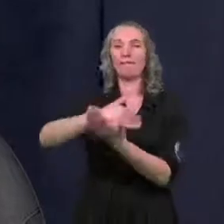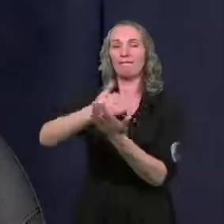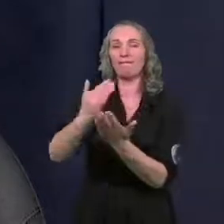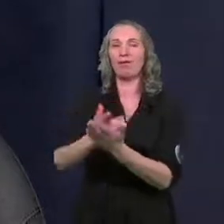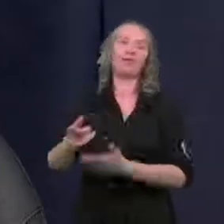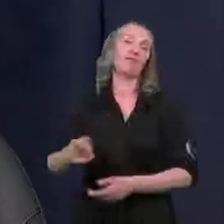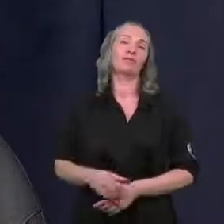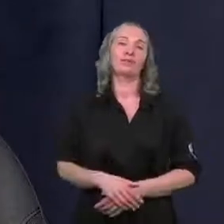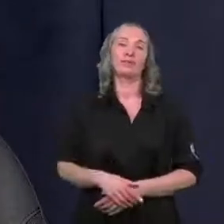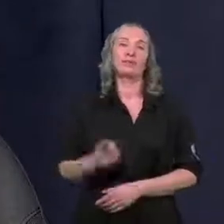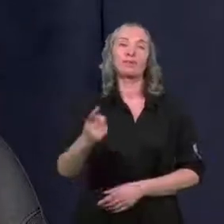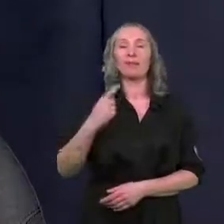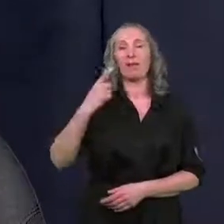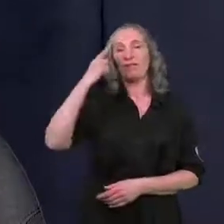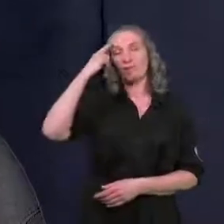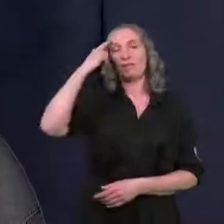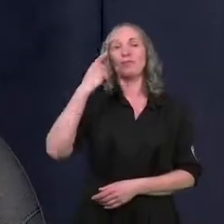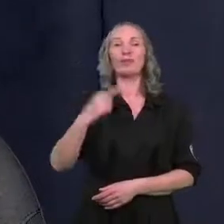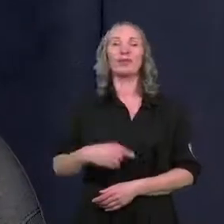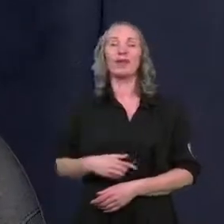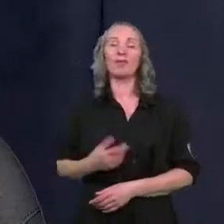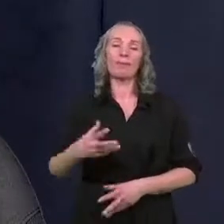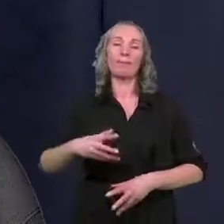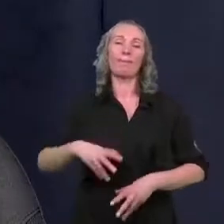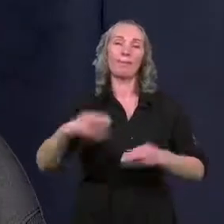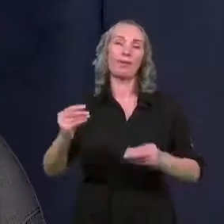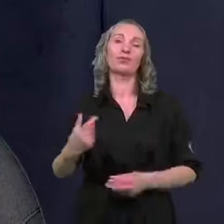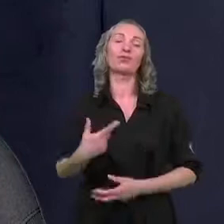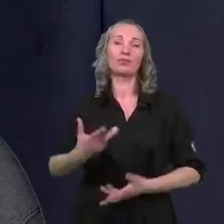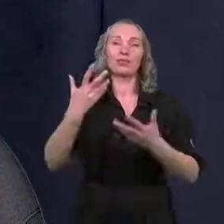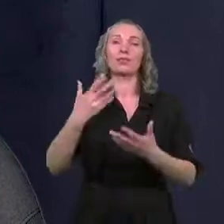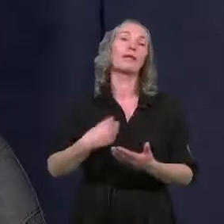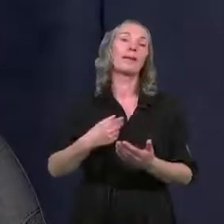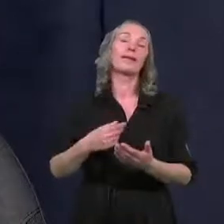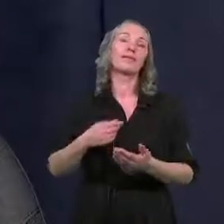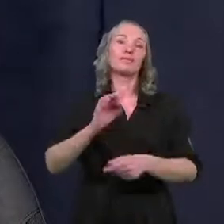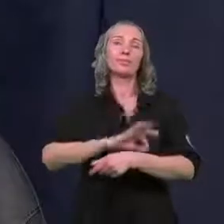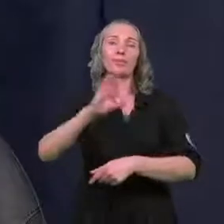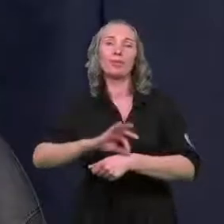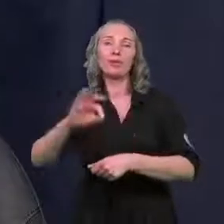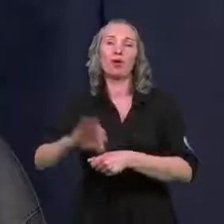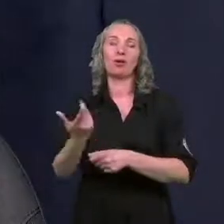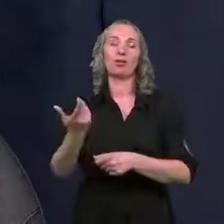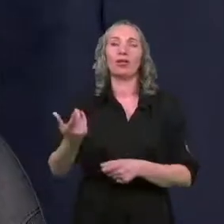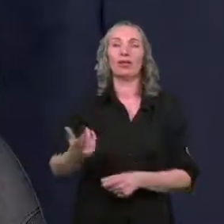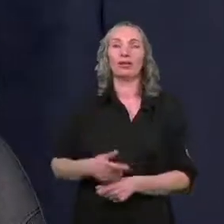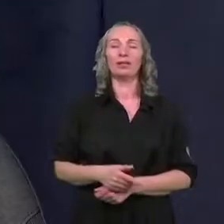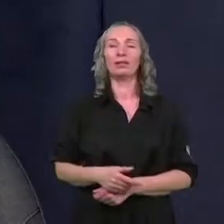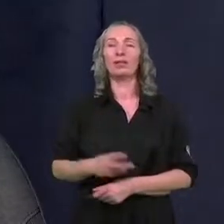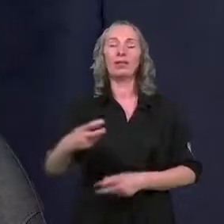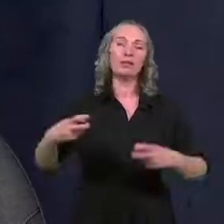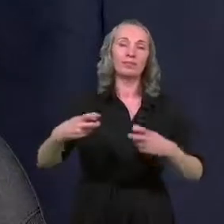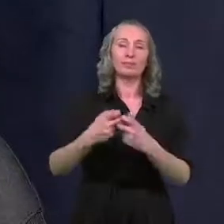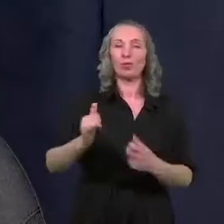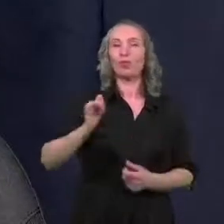i wspominałem w swoim wstępie, że chcemy ten projekt rzeczywiście skorelować z